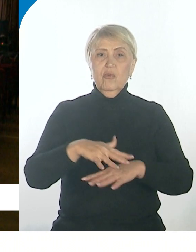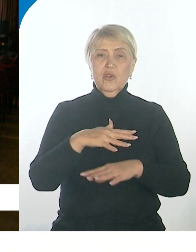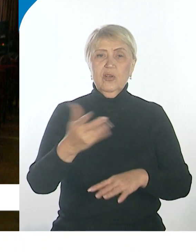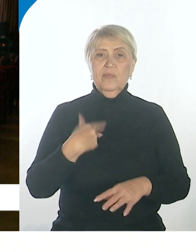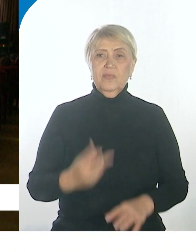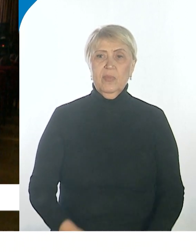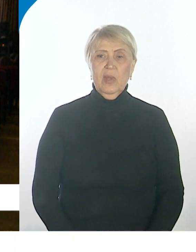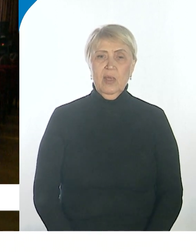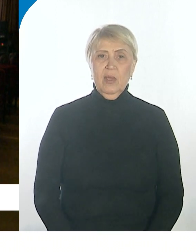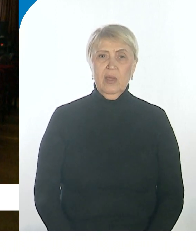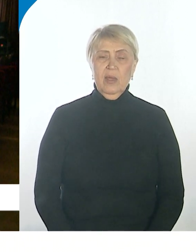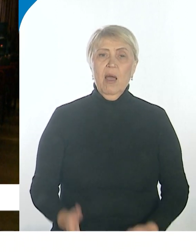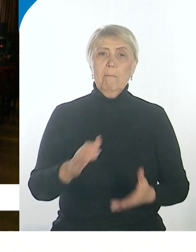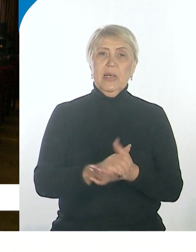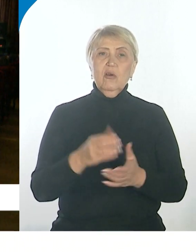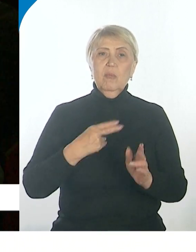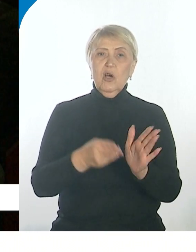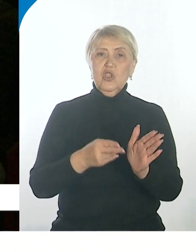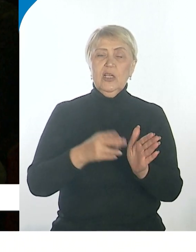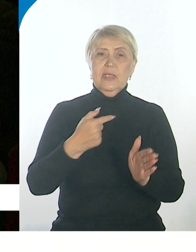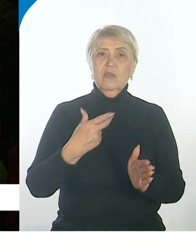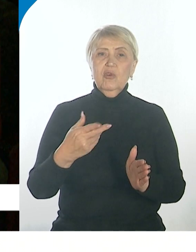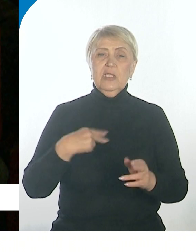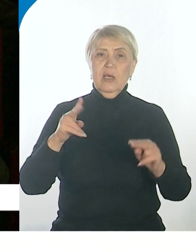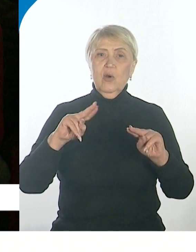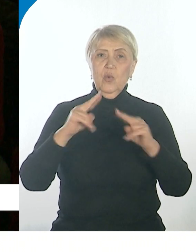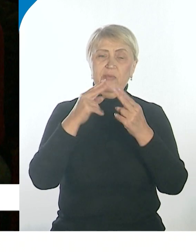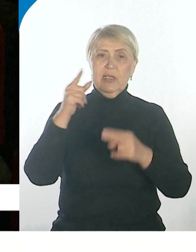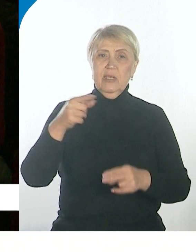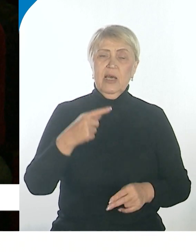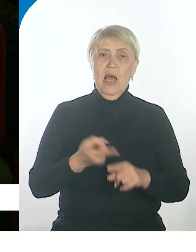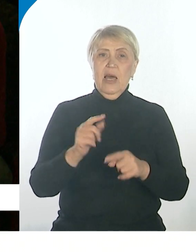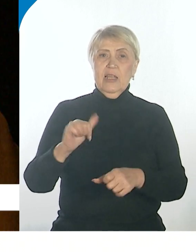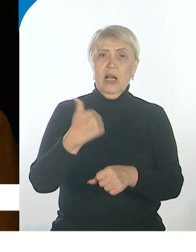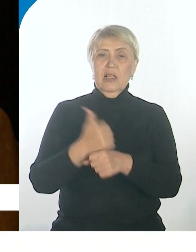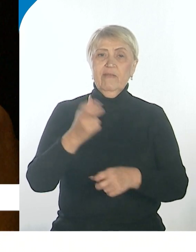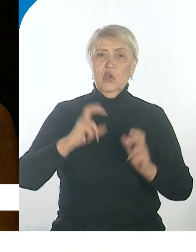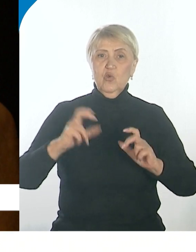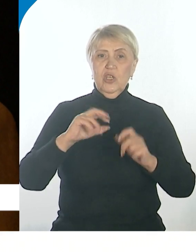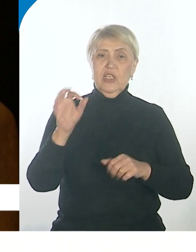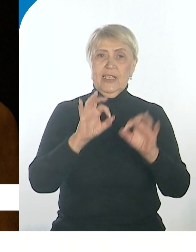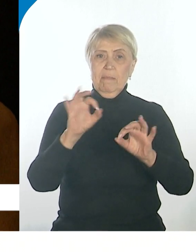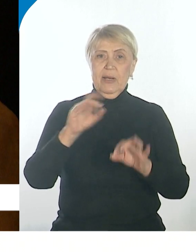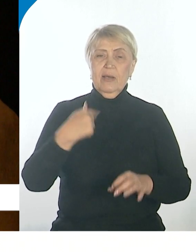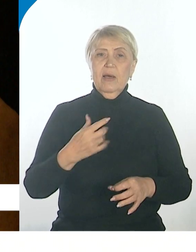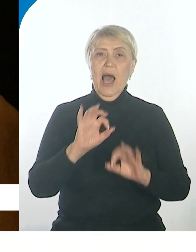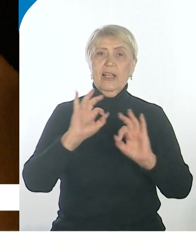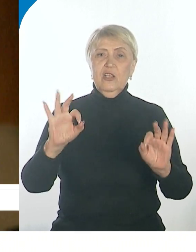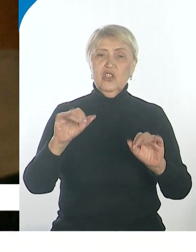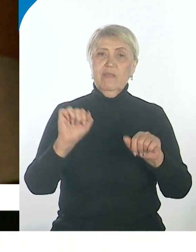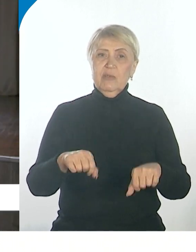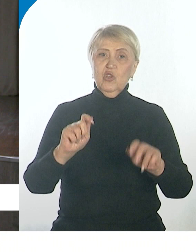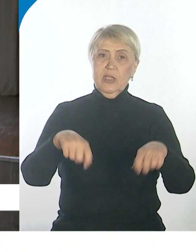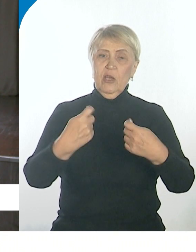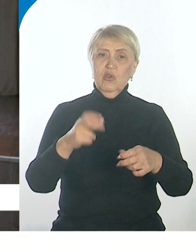с одним из своих проектов. Твой ход. Это главный студенческий проект нашей страны, который огромное количество различных возможностей дает студентам.